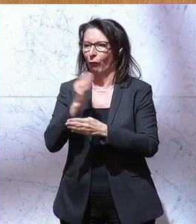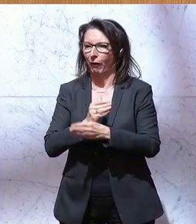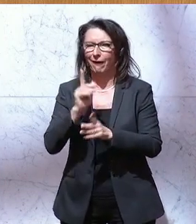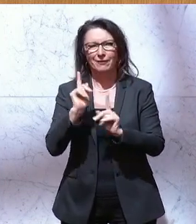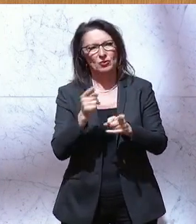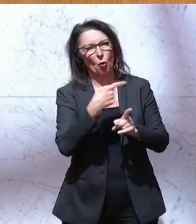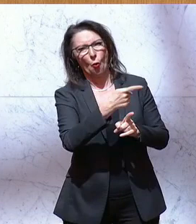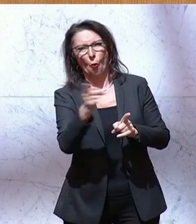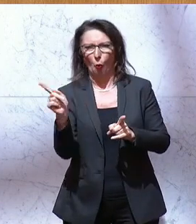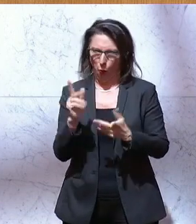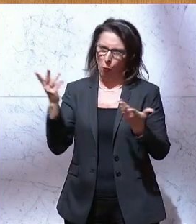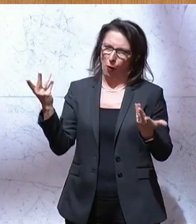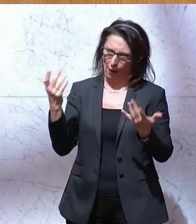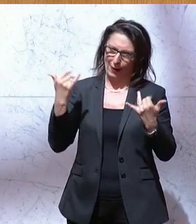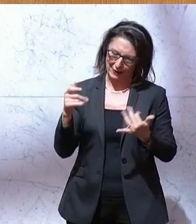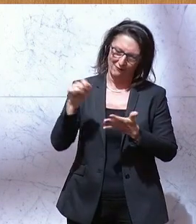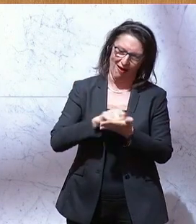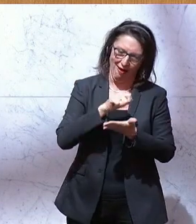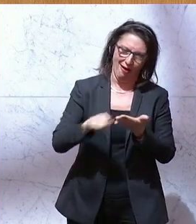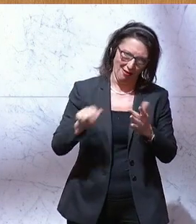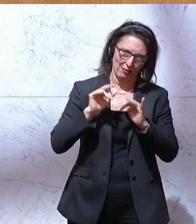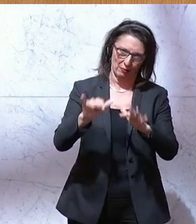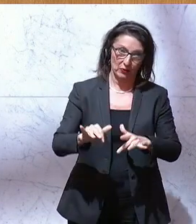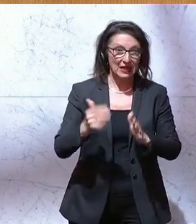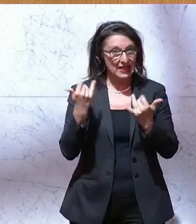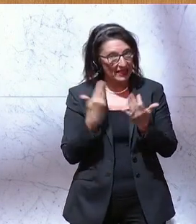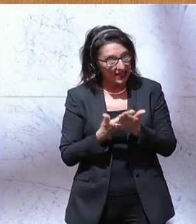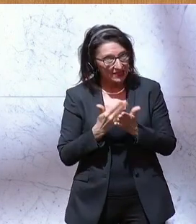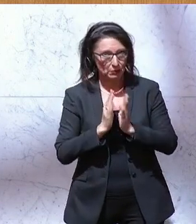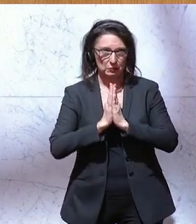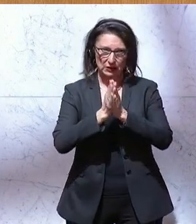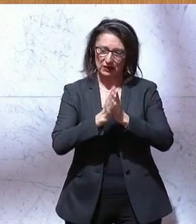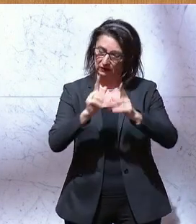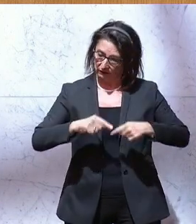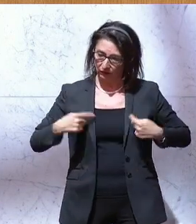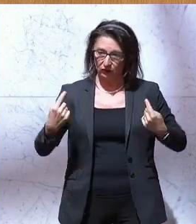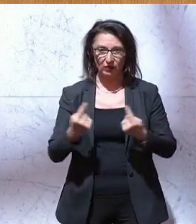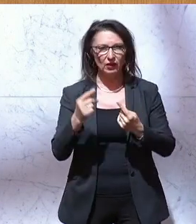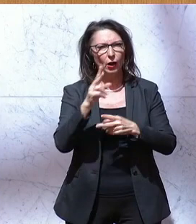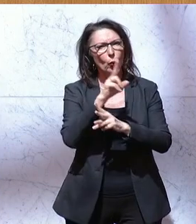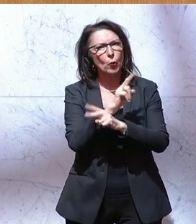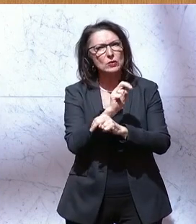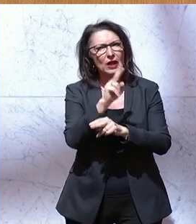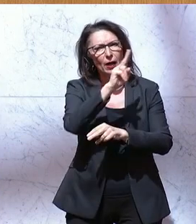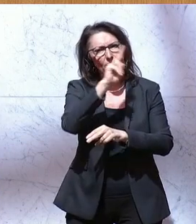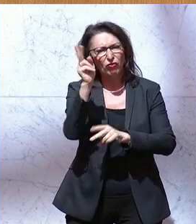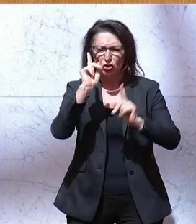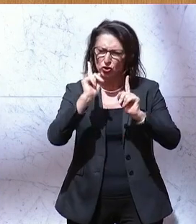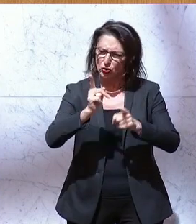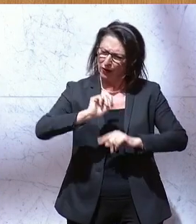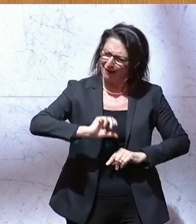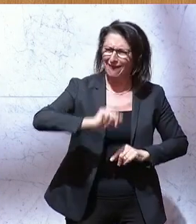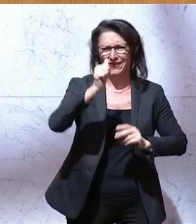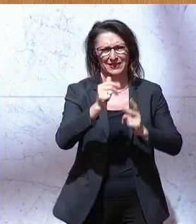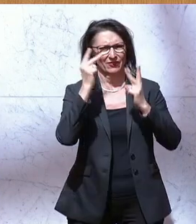bekämpfen. Daher würde ich ersuchen, wir stehen dafür, die österreichische Bevölkerung an erster Stelle zu stehen, hier für die